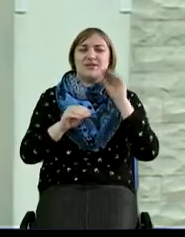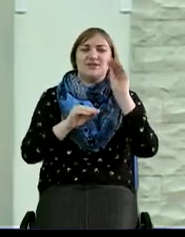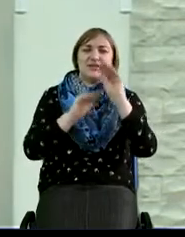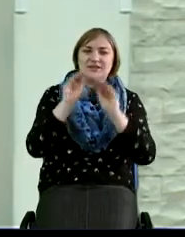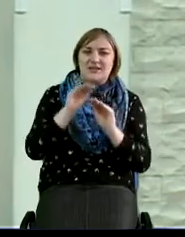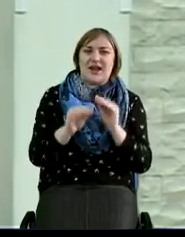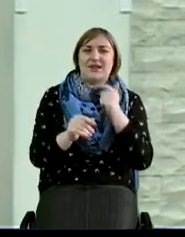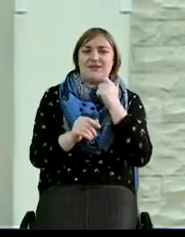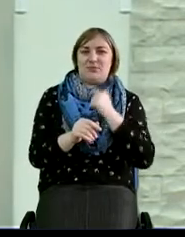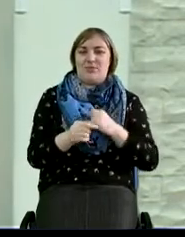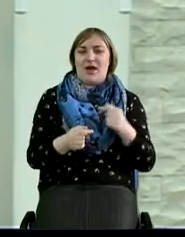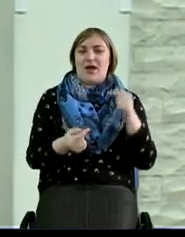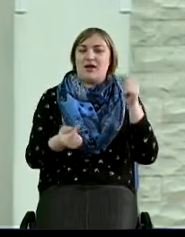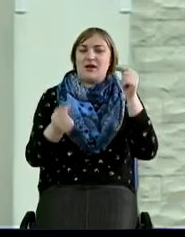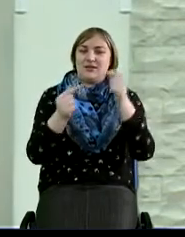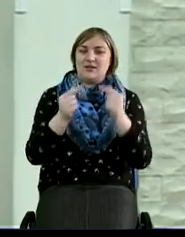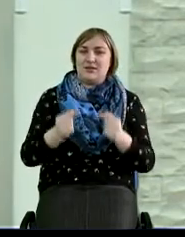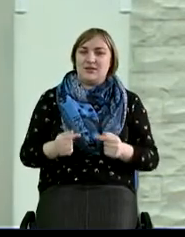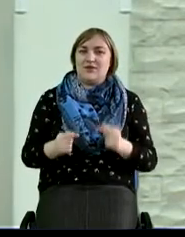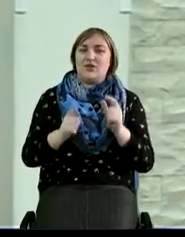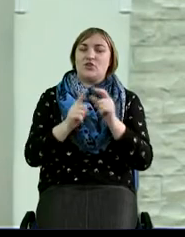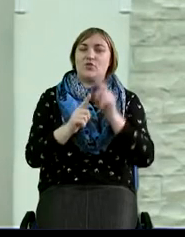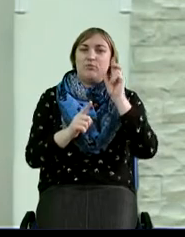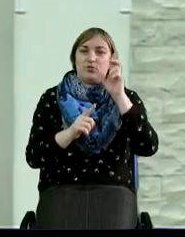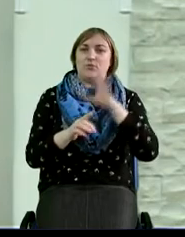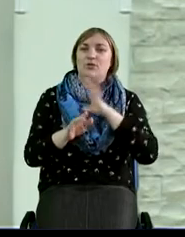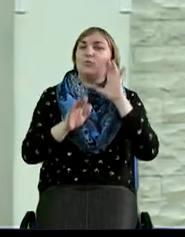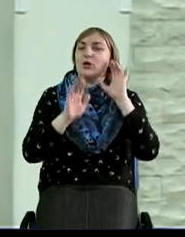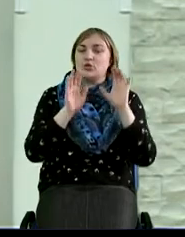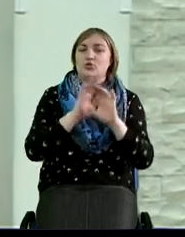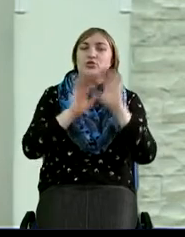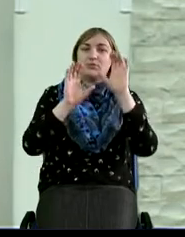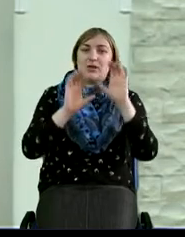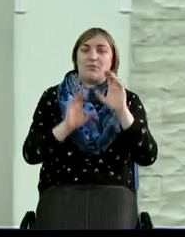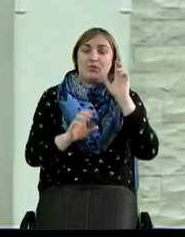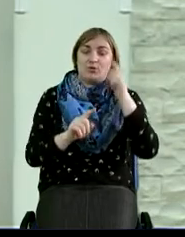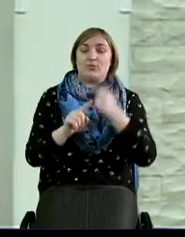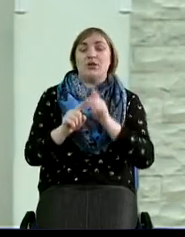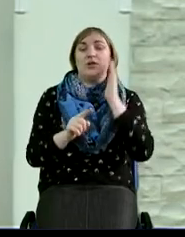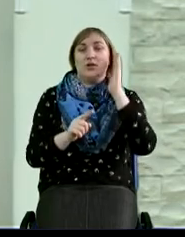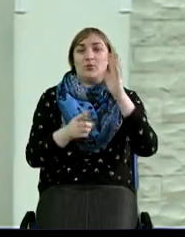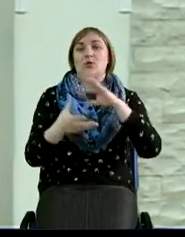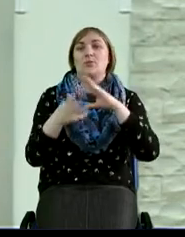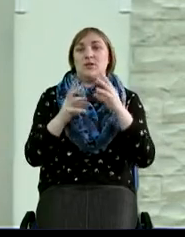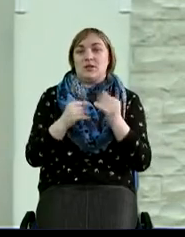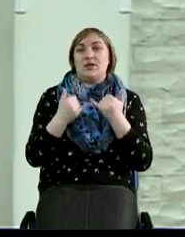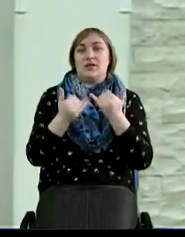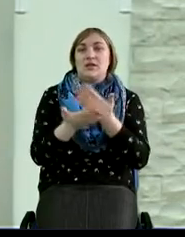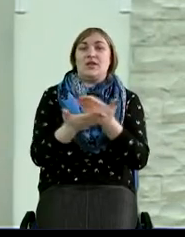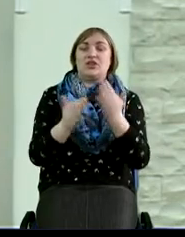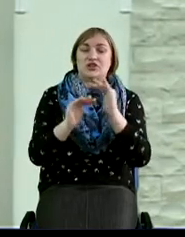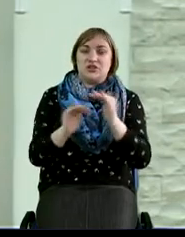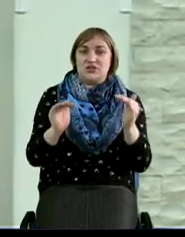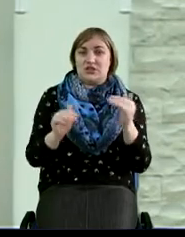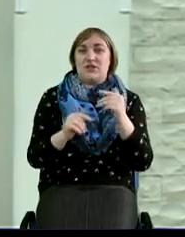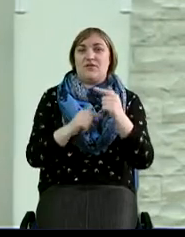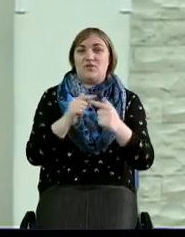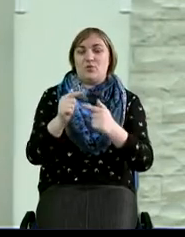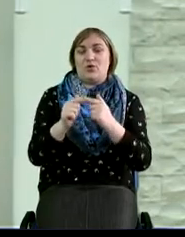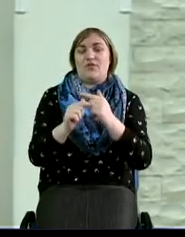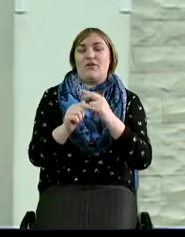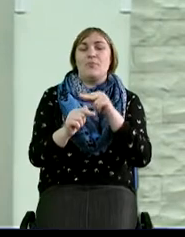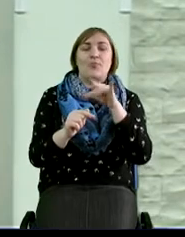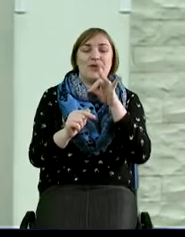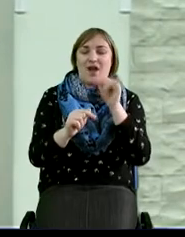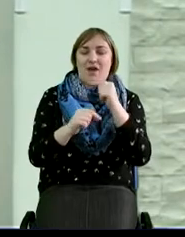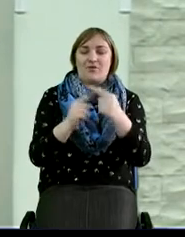себя на основании Слова Божьего, быть послушны заповеди Божьей, это принесет плоды для наших детей, внуков и правнуков. Аминь.